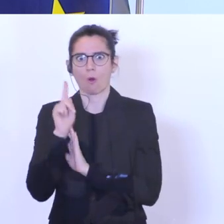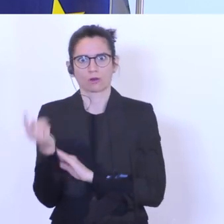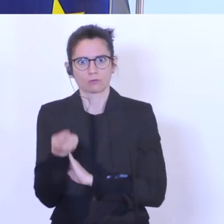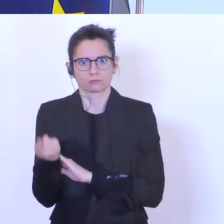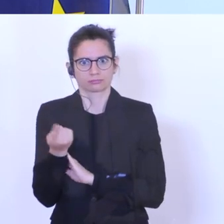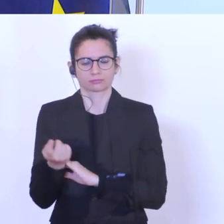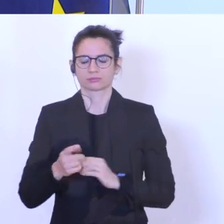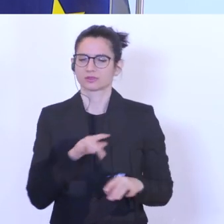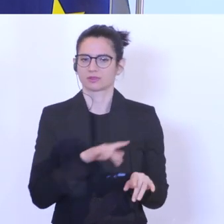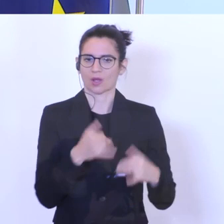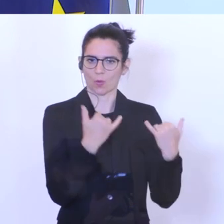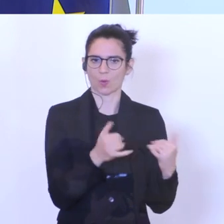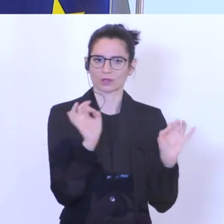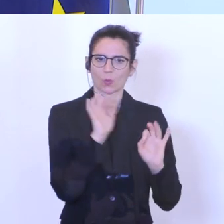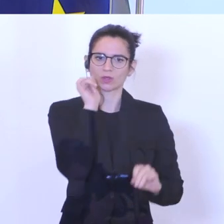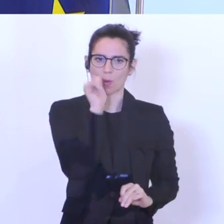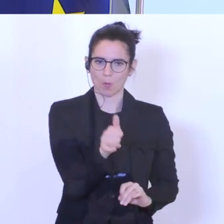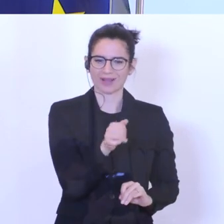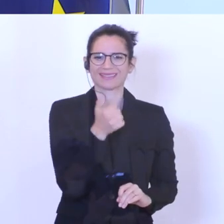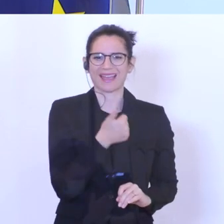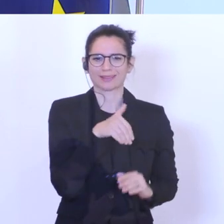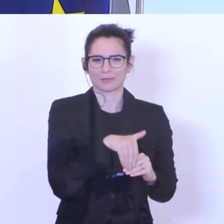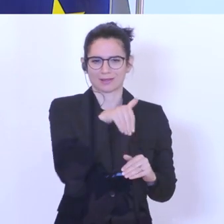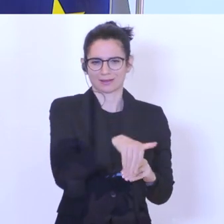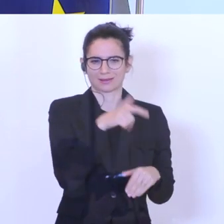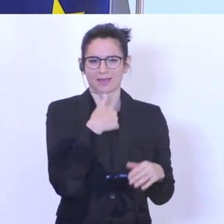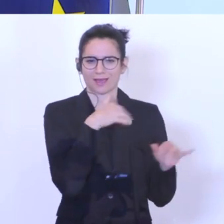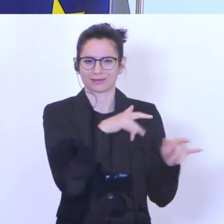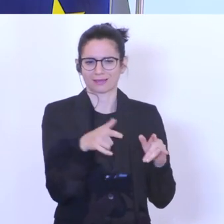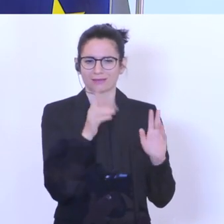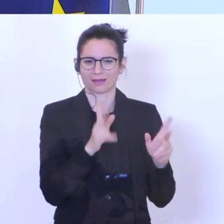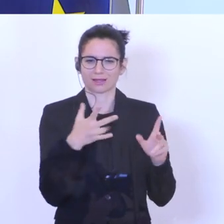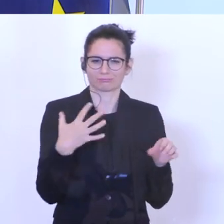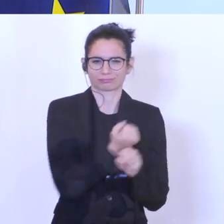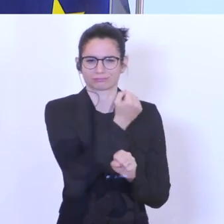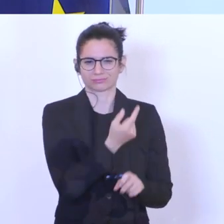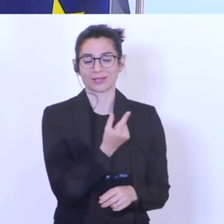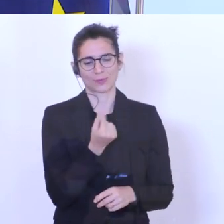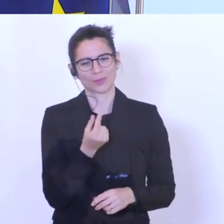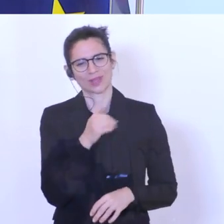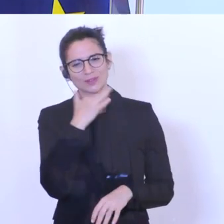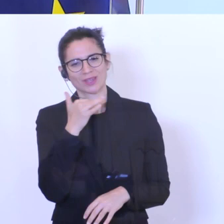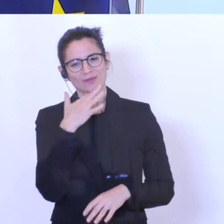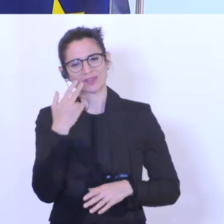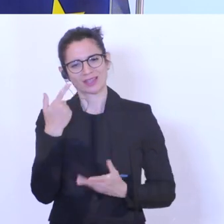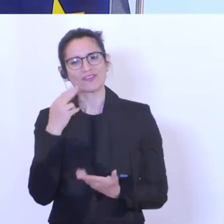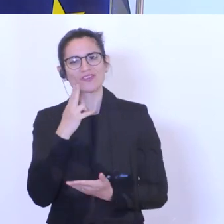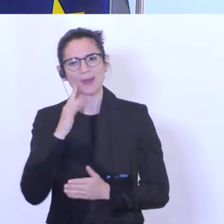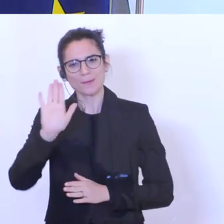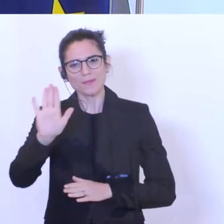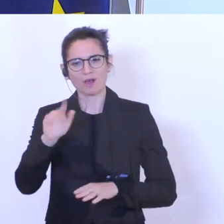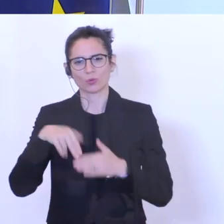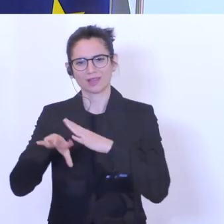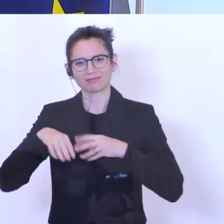freuen uns, dass wir heute oder morgen die 1 Milliarde-Marke durchbrechen können, somit vielen Unternehmen und